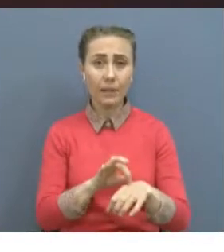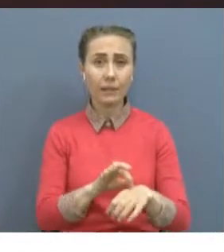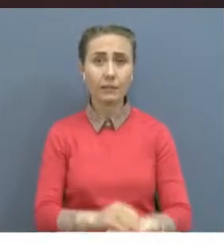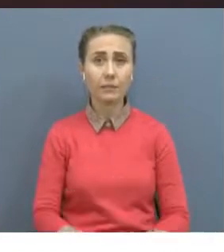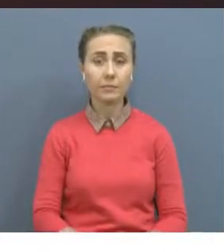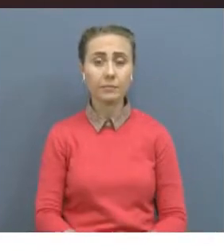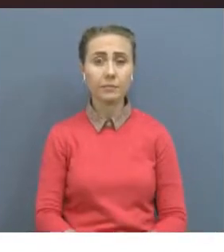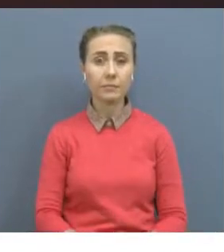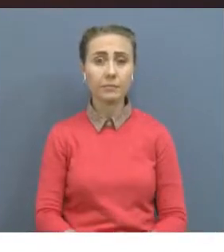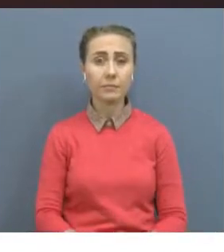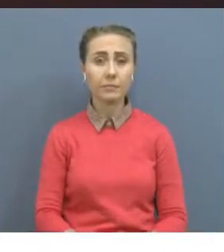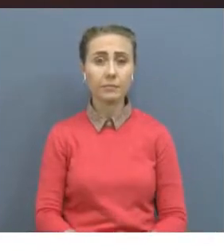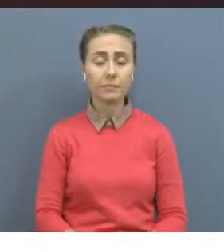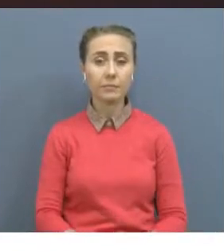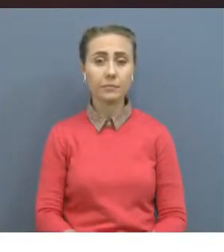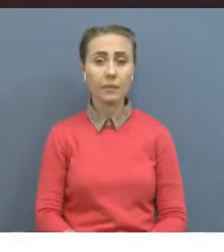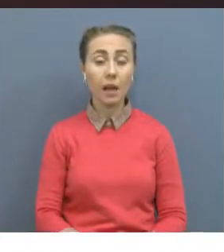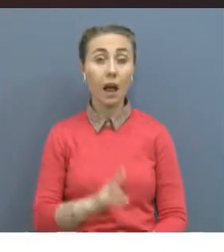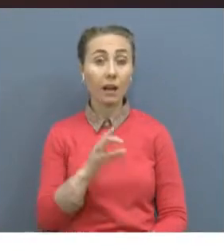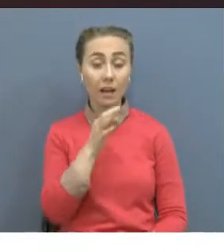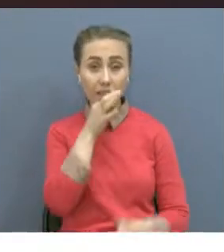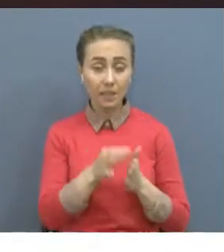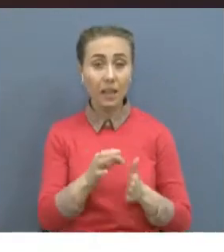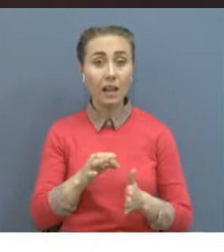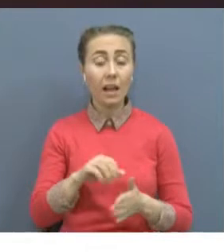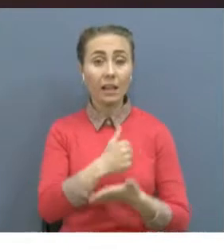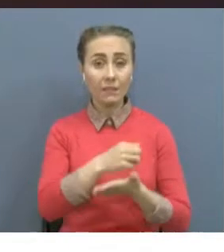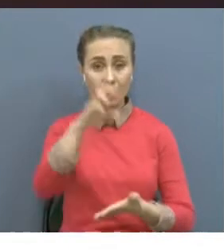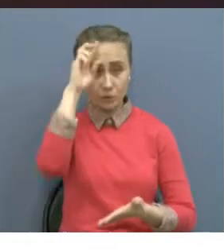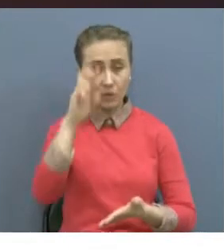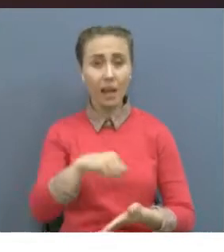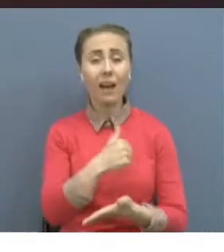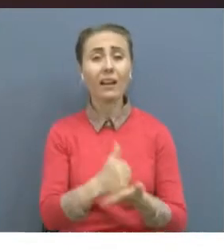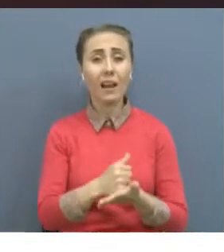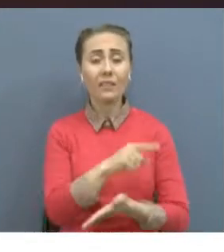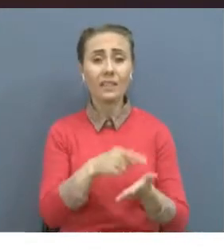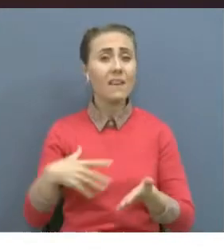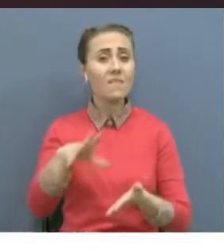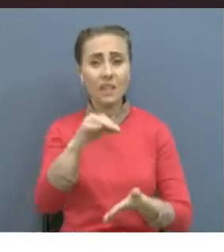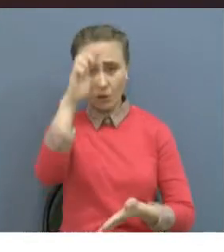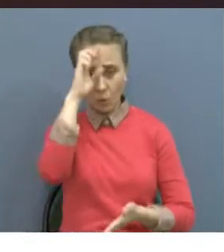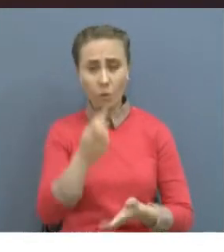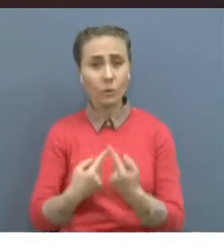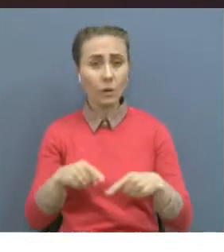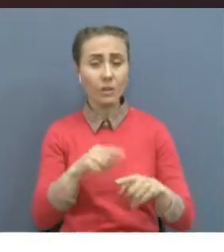аяқталғаннан кейін ел басымыздың саясатыны сабақтастығын сақтап,